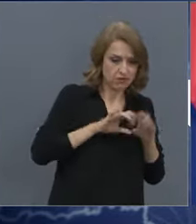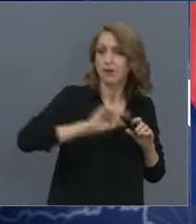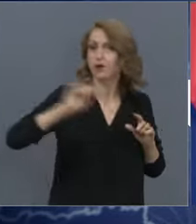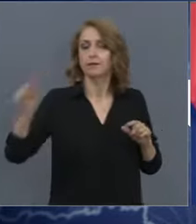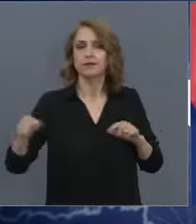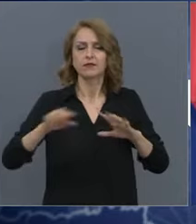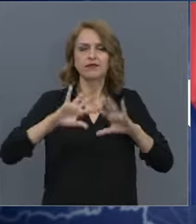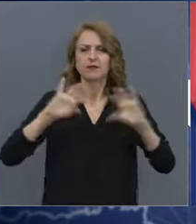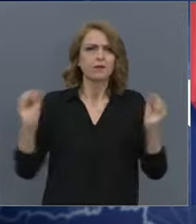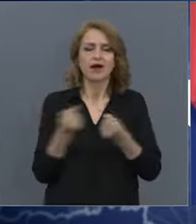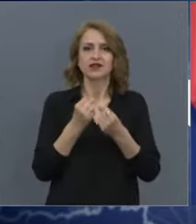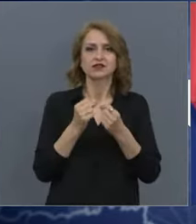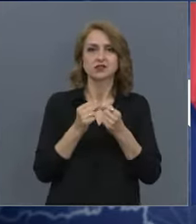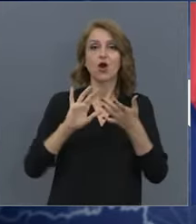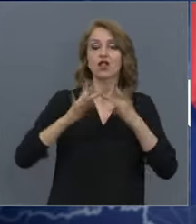наричате.